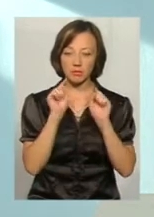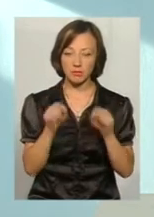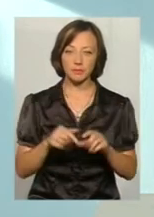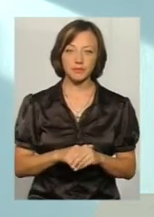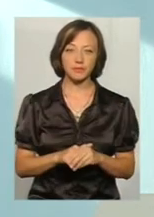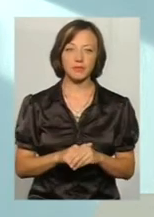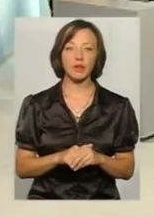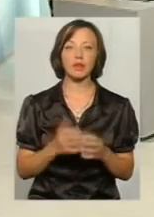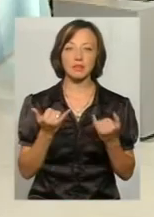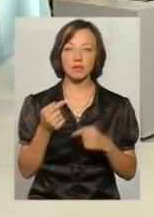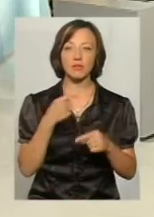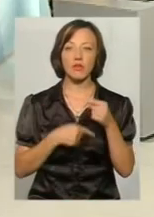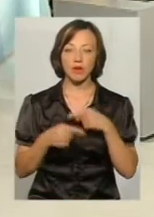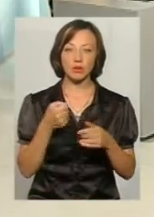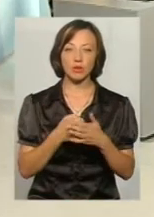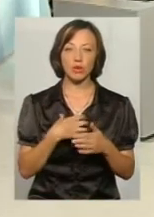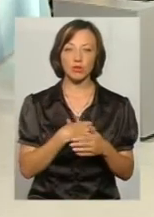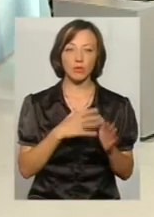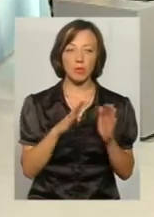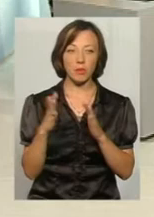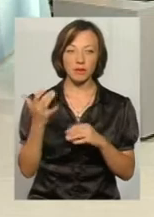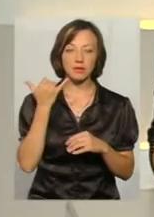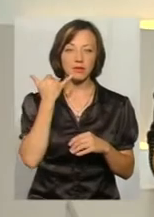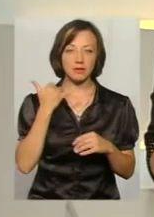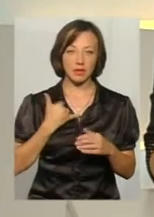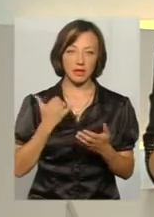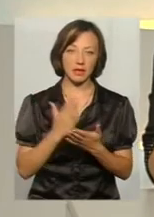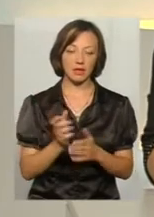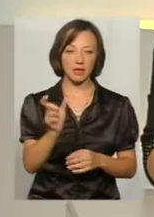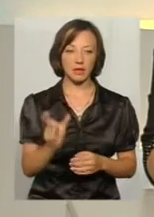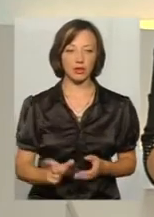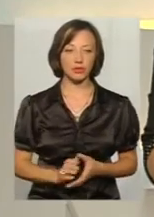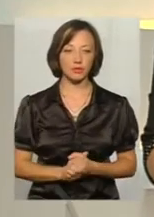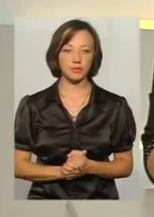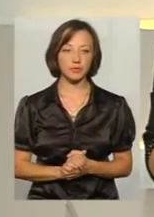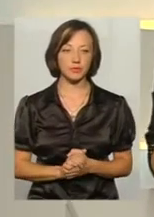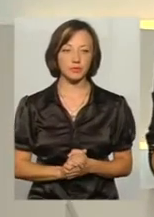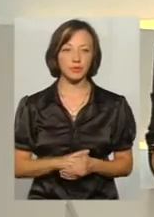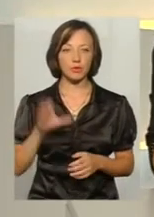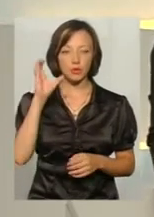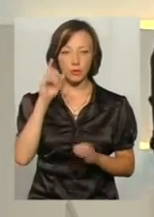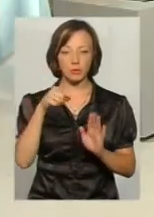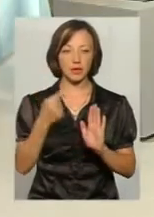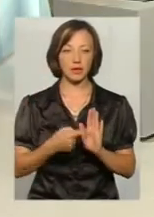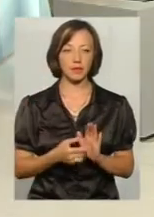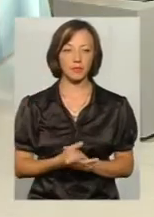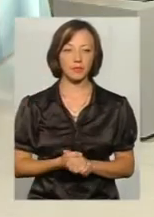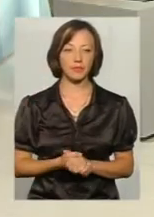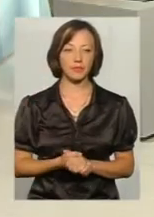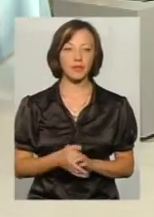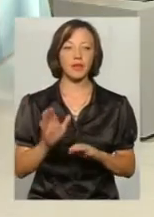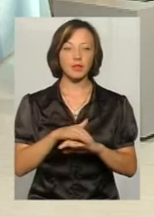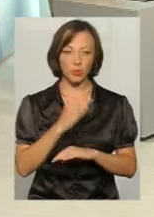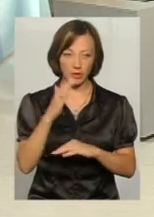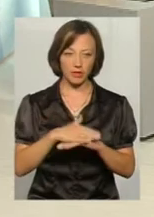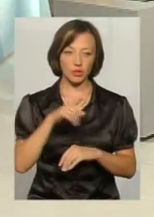Пані Світлане, зараз повернемося до ключових моментів, адже у нас на зв'язку є телеглядач. Давайте почуємо його питання. Добрий вечір,